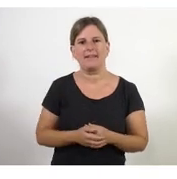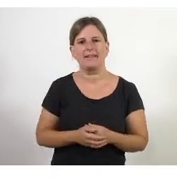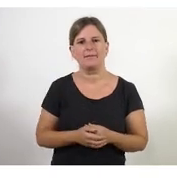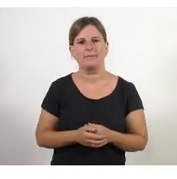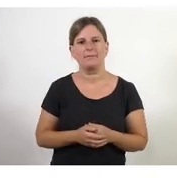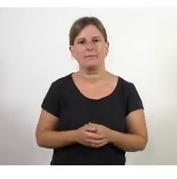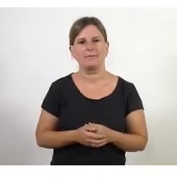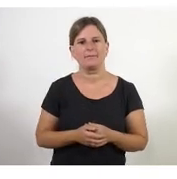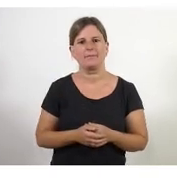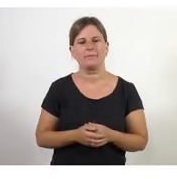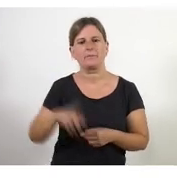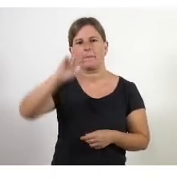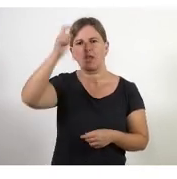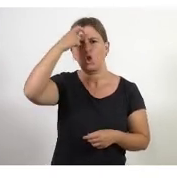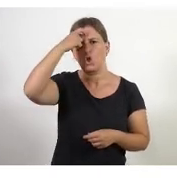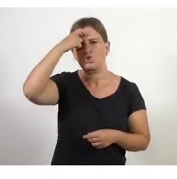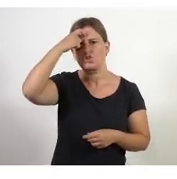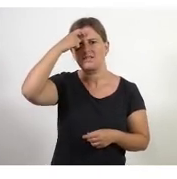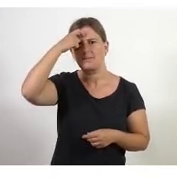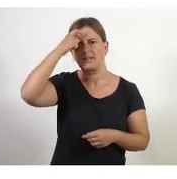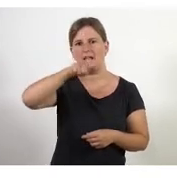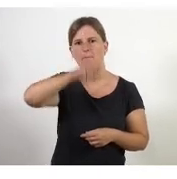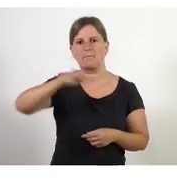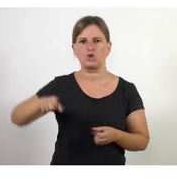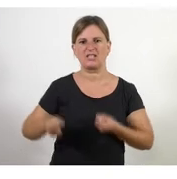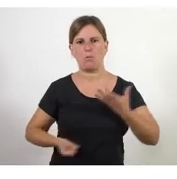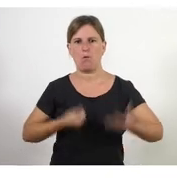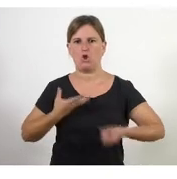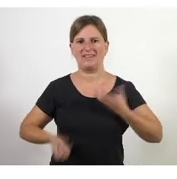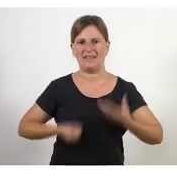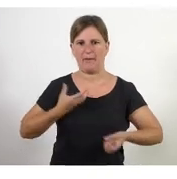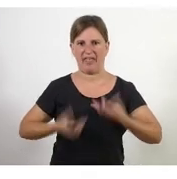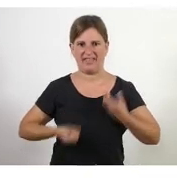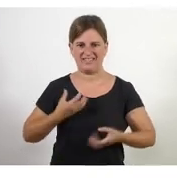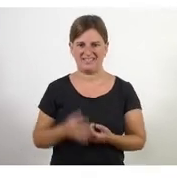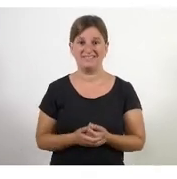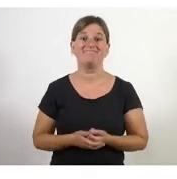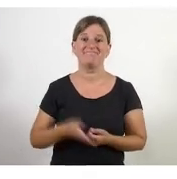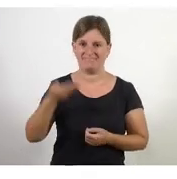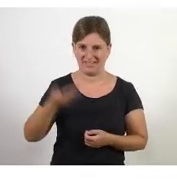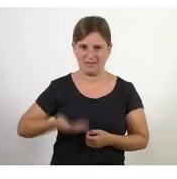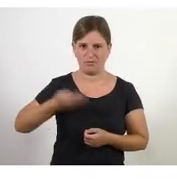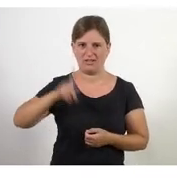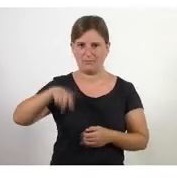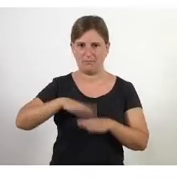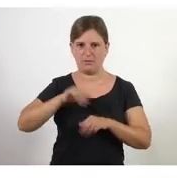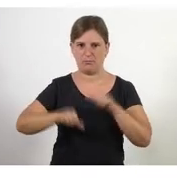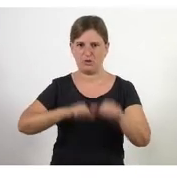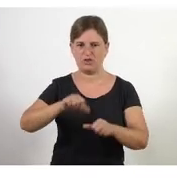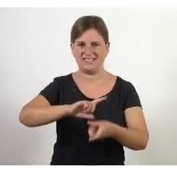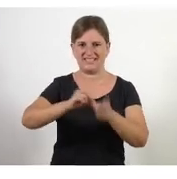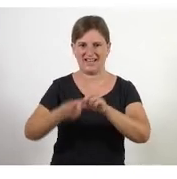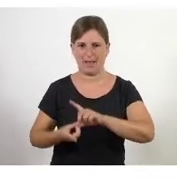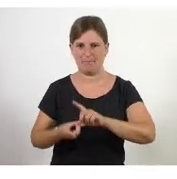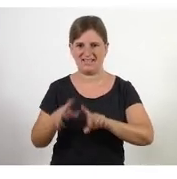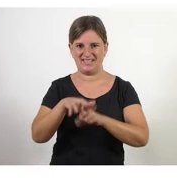ha sortit el concepte de persones motivades que jo crec que també és molt important en aquests processos de canvi sobretot en